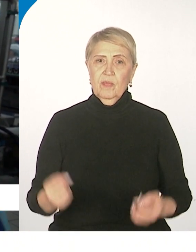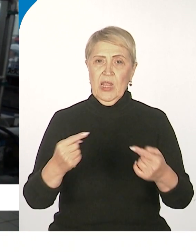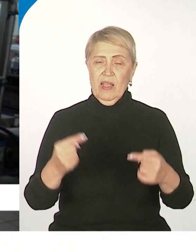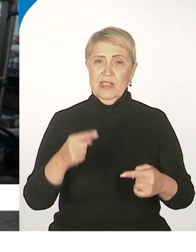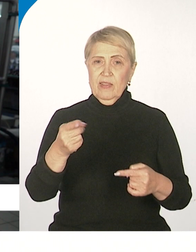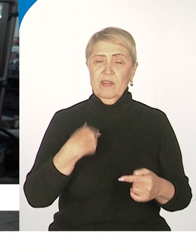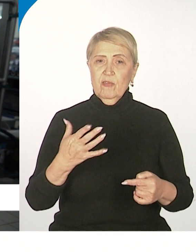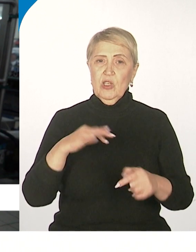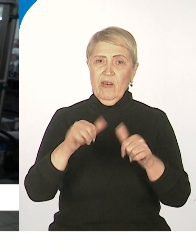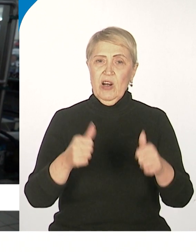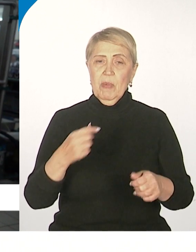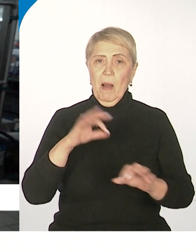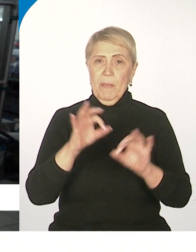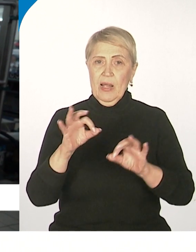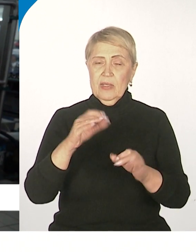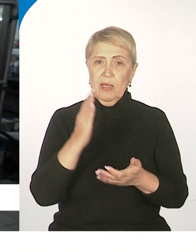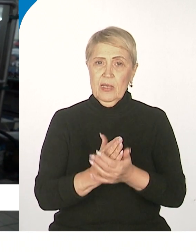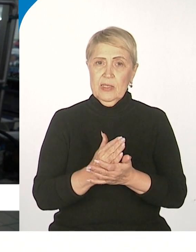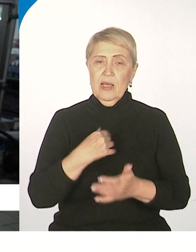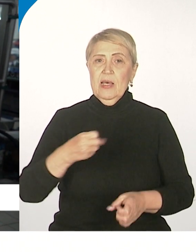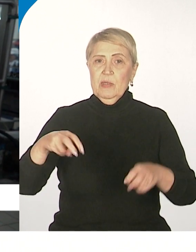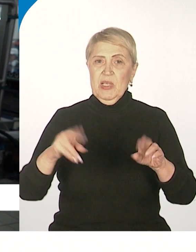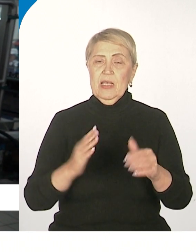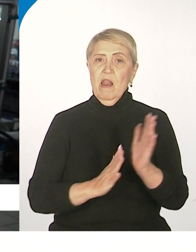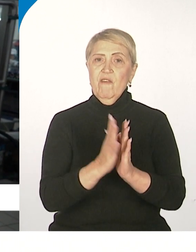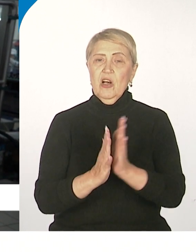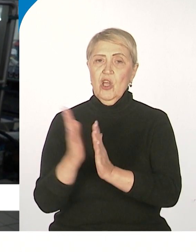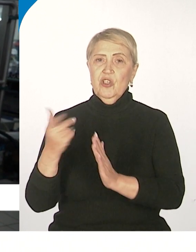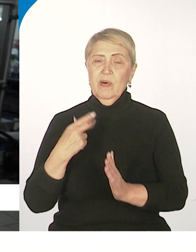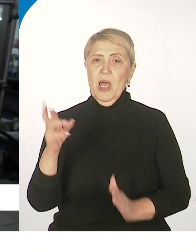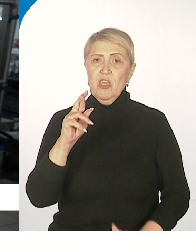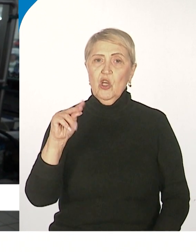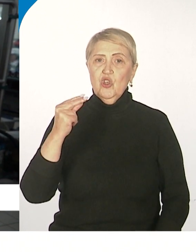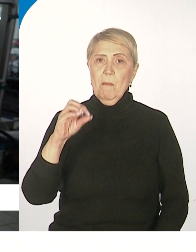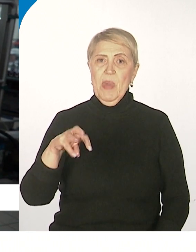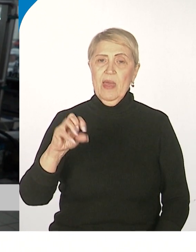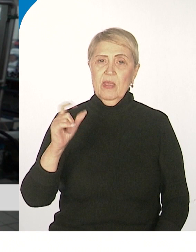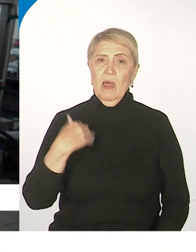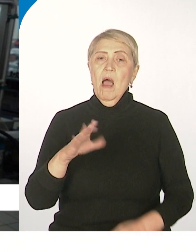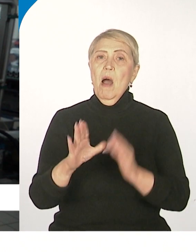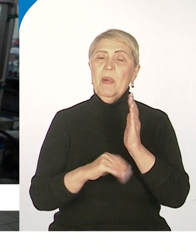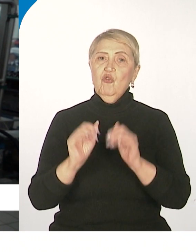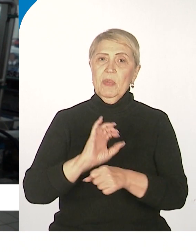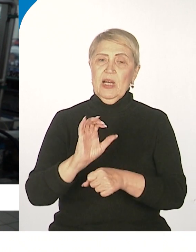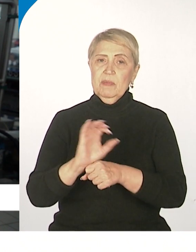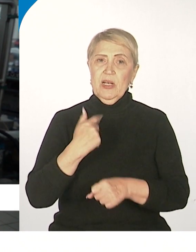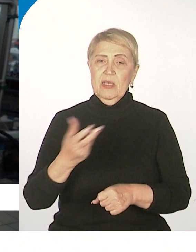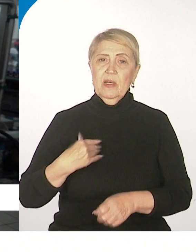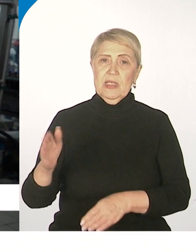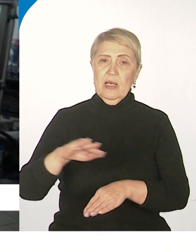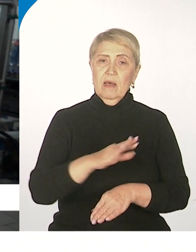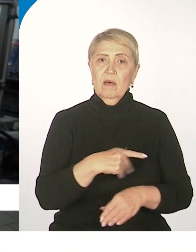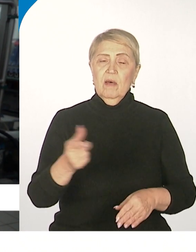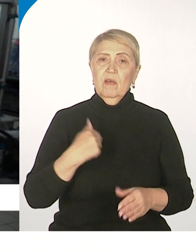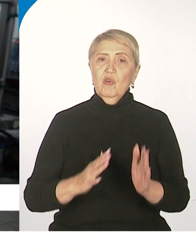агропроекту мы специально ячмень выращиваем. И этот ячмень потом транспортируется на наши солодовни. И там